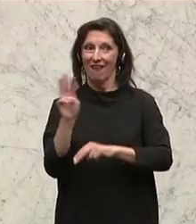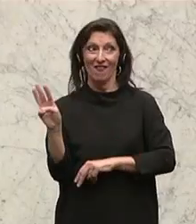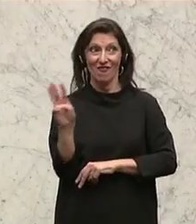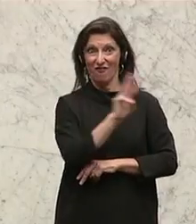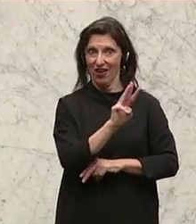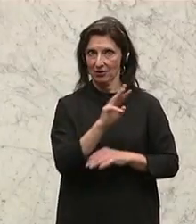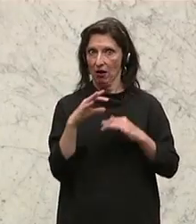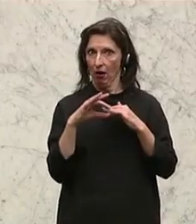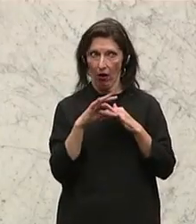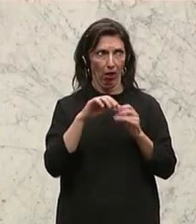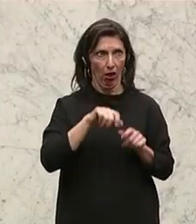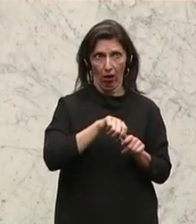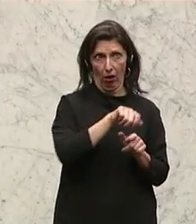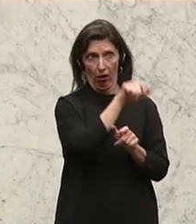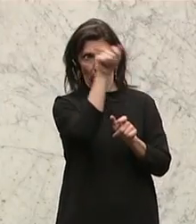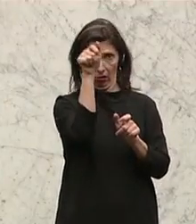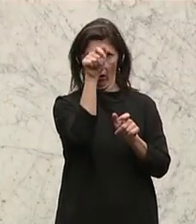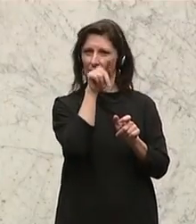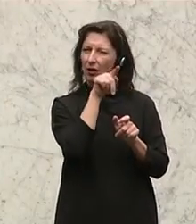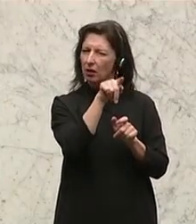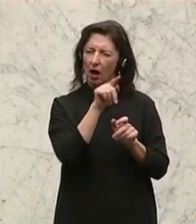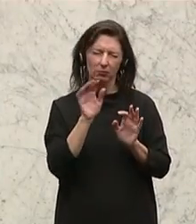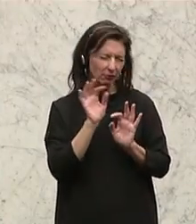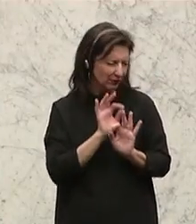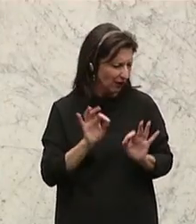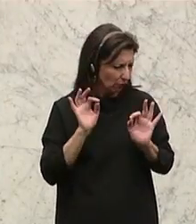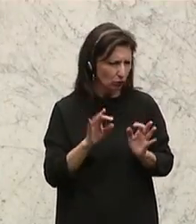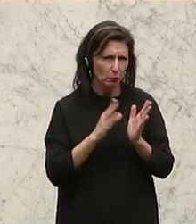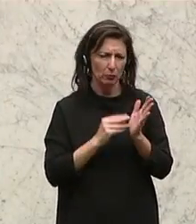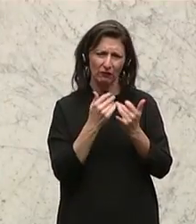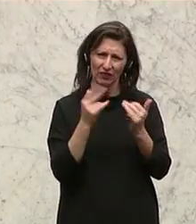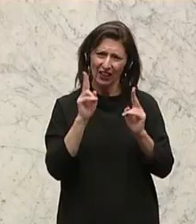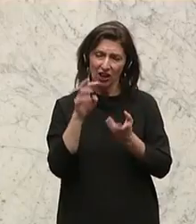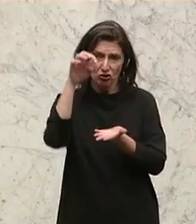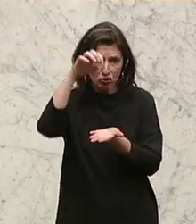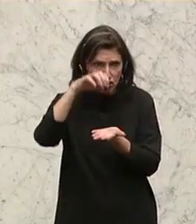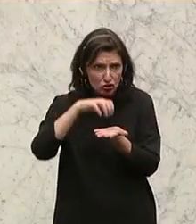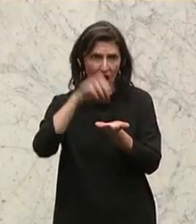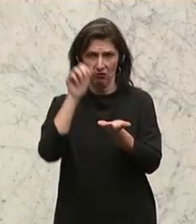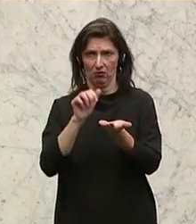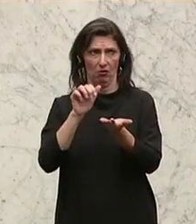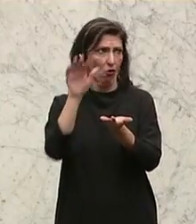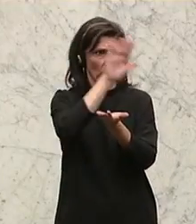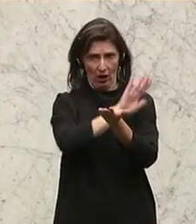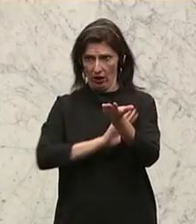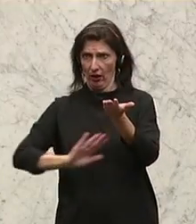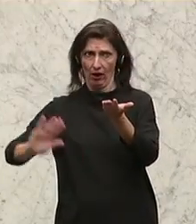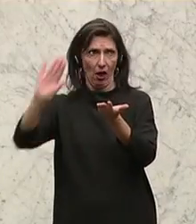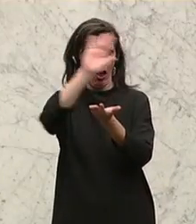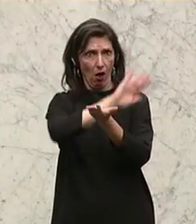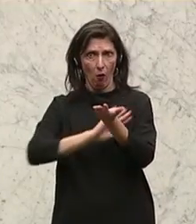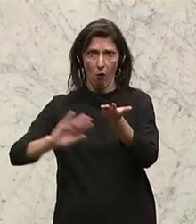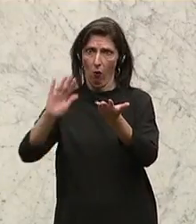Musterbeispiel, wie man für eine Stadt und für eine umliegende Region absolut